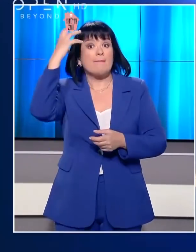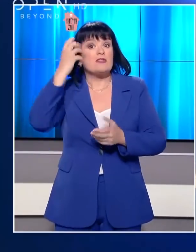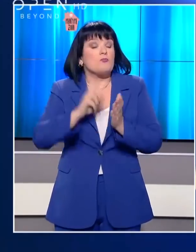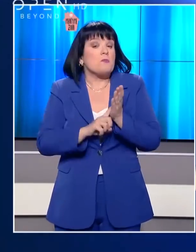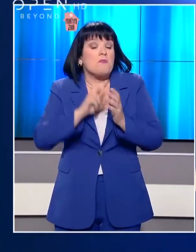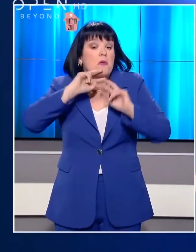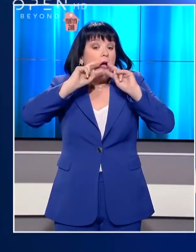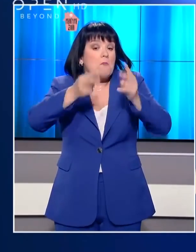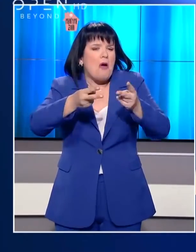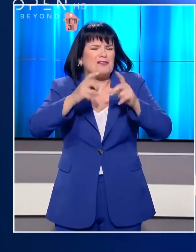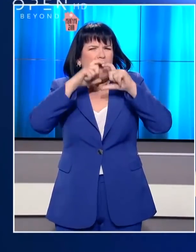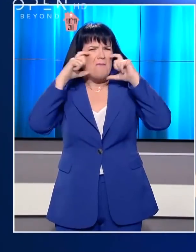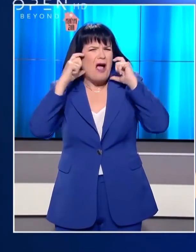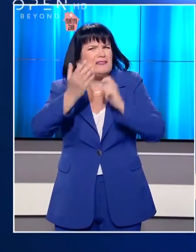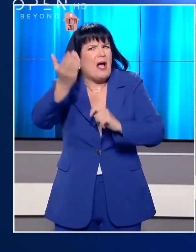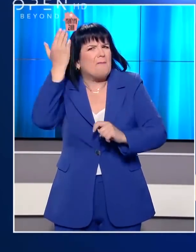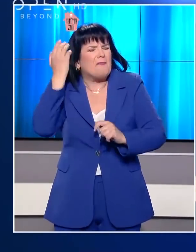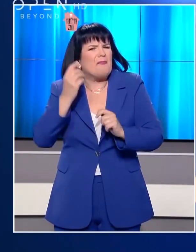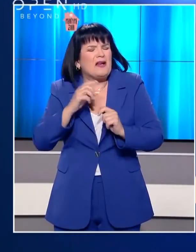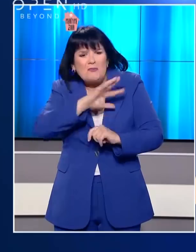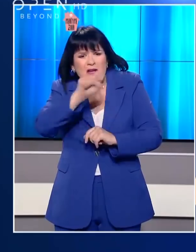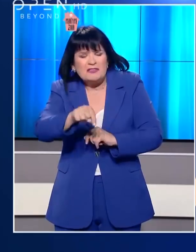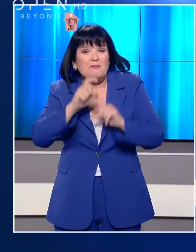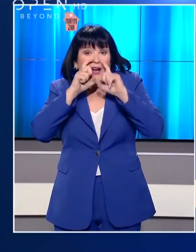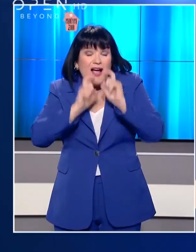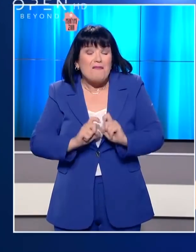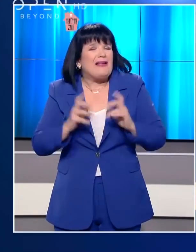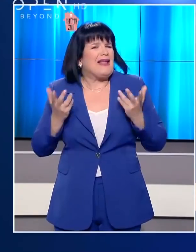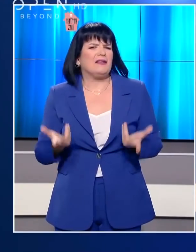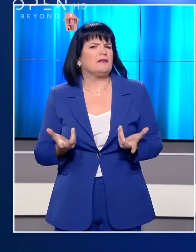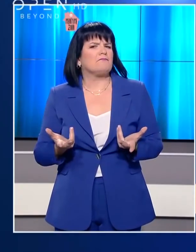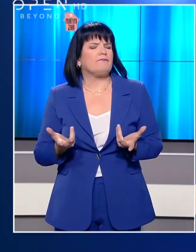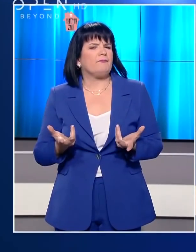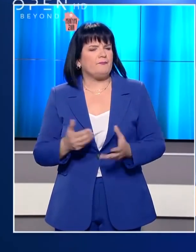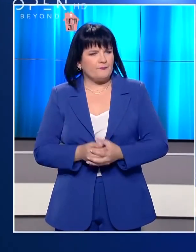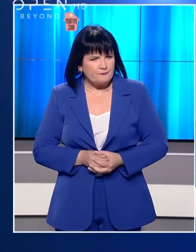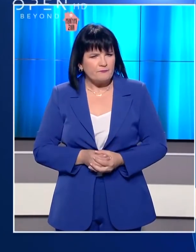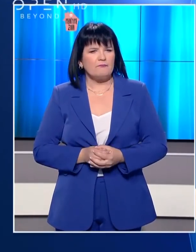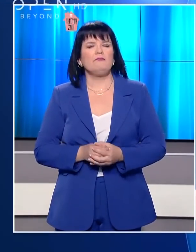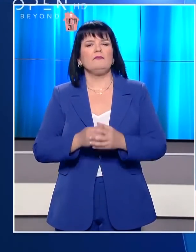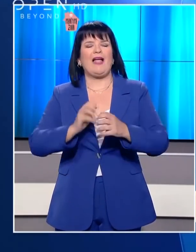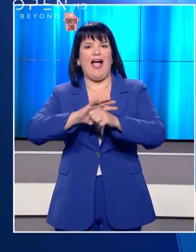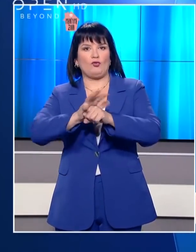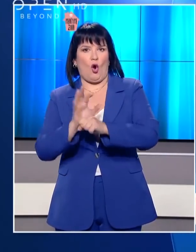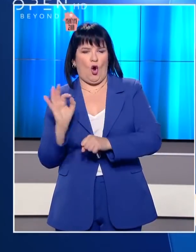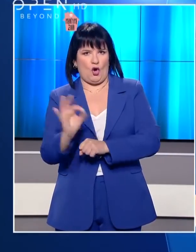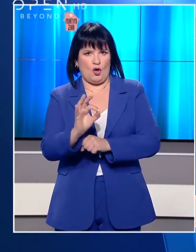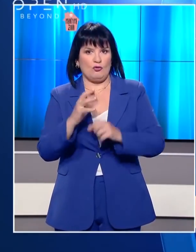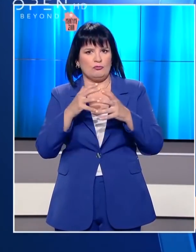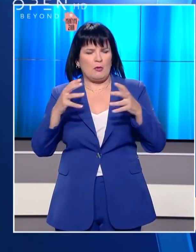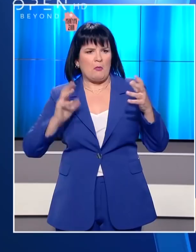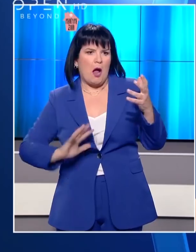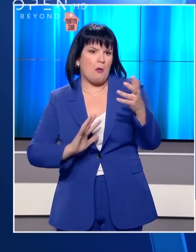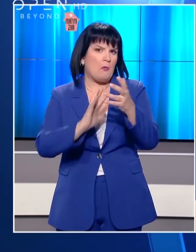είναι γιατί η μάσκα δεν αποτέλεσε αναγκαίο μέτρο μέχρι σήμερα. Μιλάμε για μια εξελισσόμενη πανδημία. Οι καταστάσεις